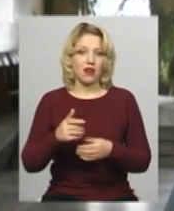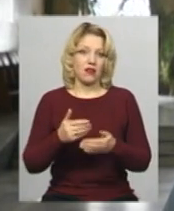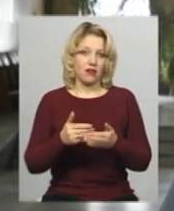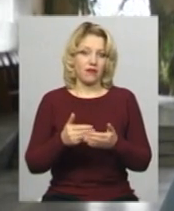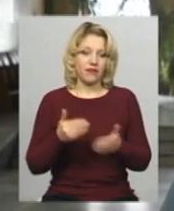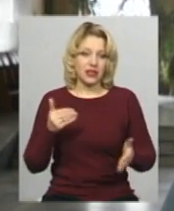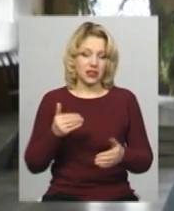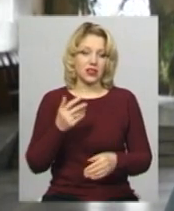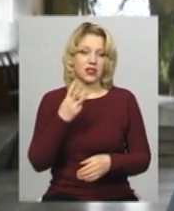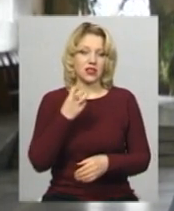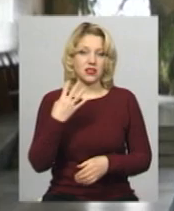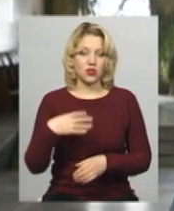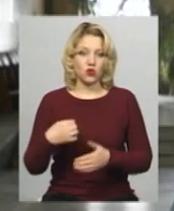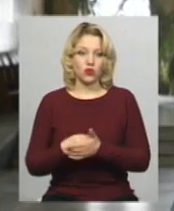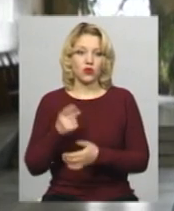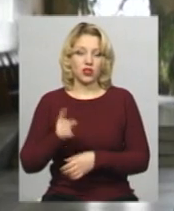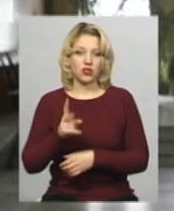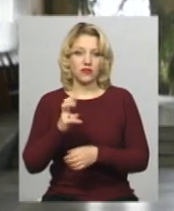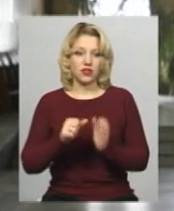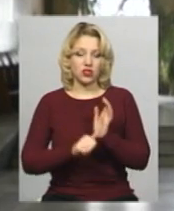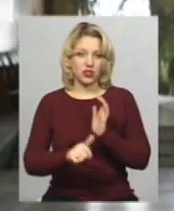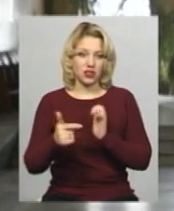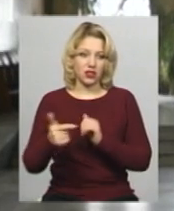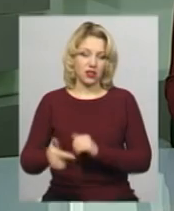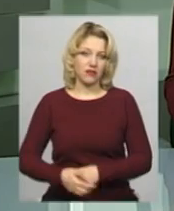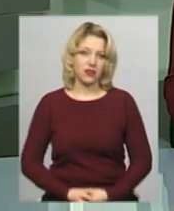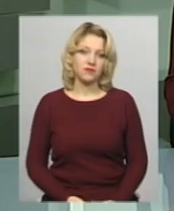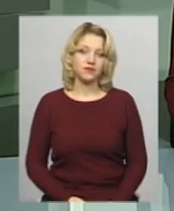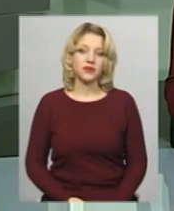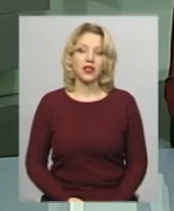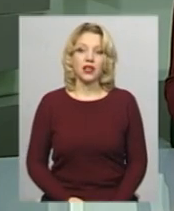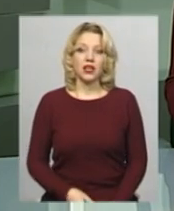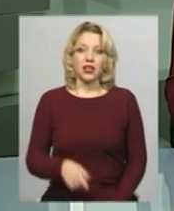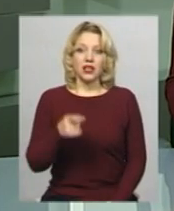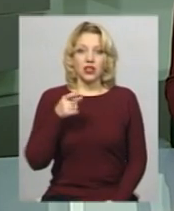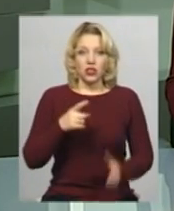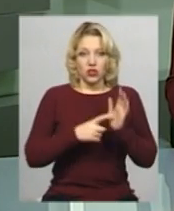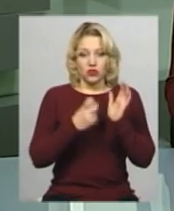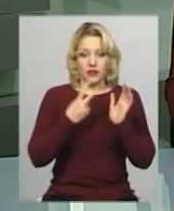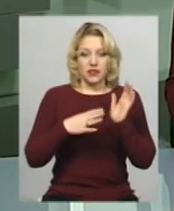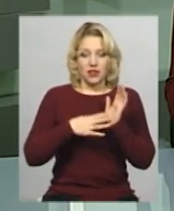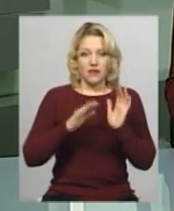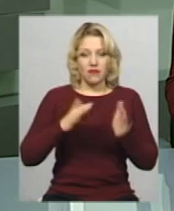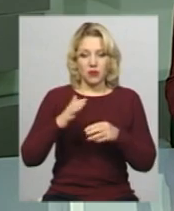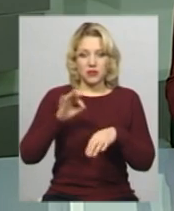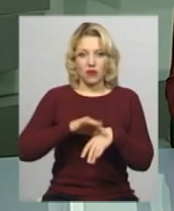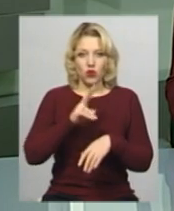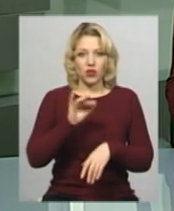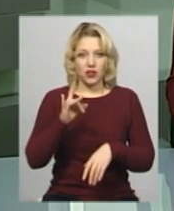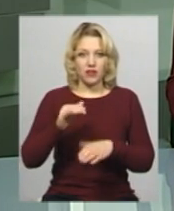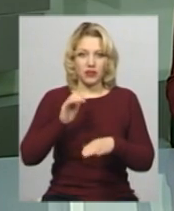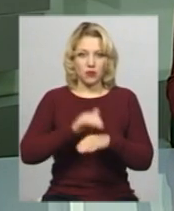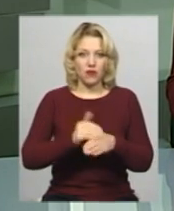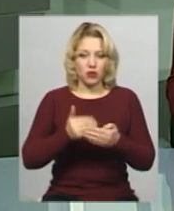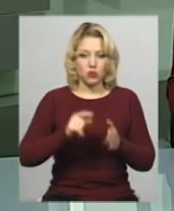340 до 1260 гривень. 629 випадків захворювання на кір зафіксовано від